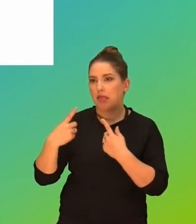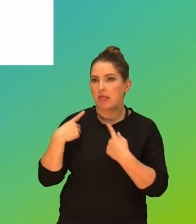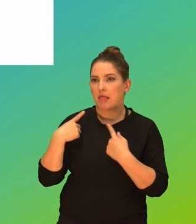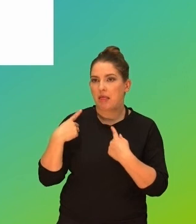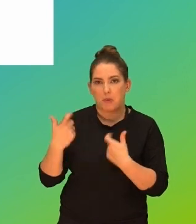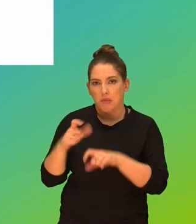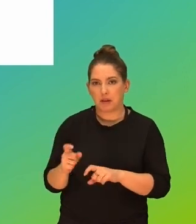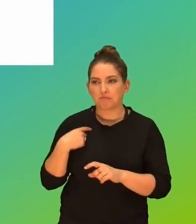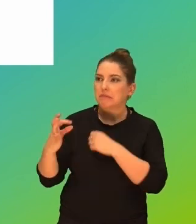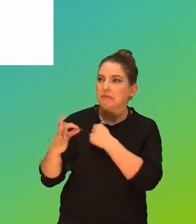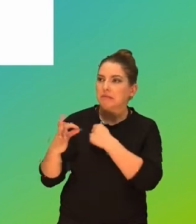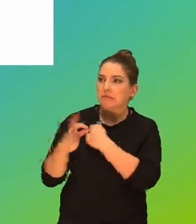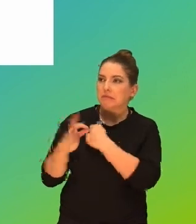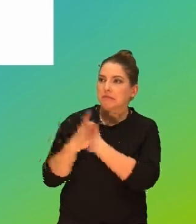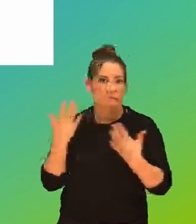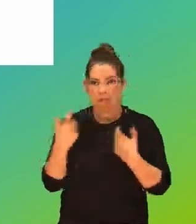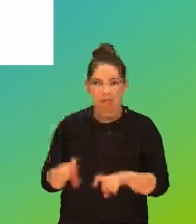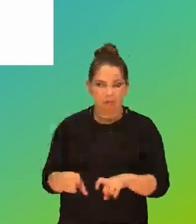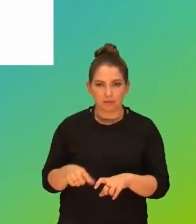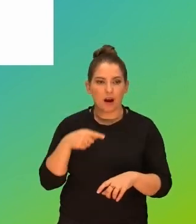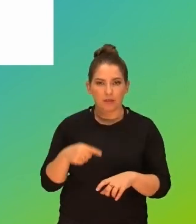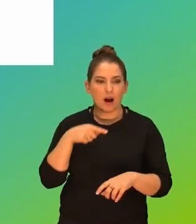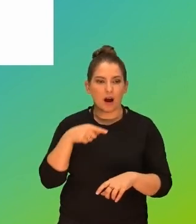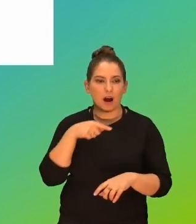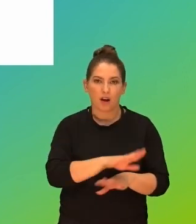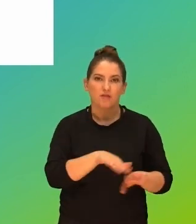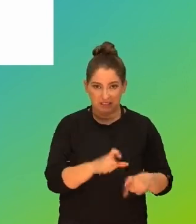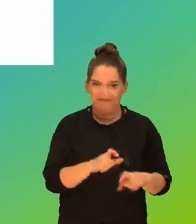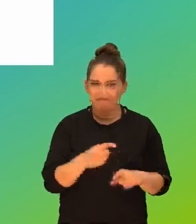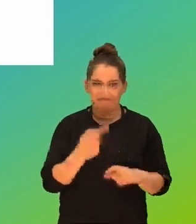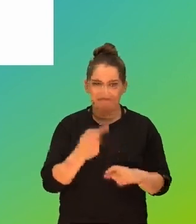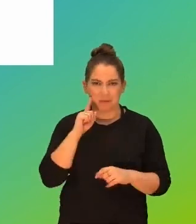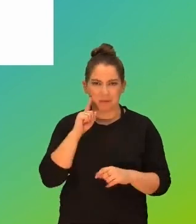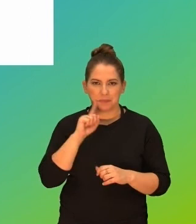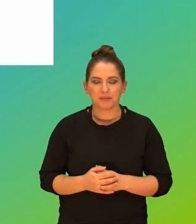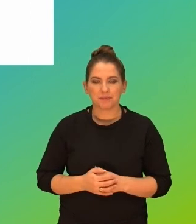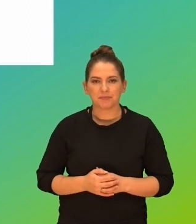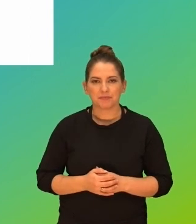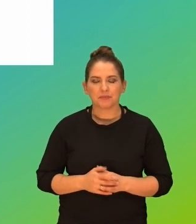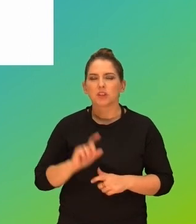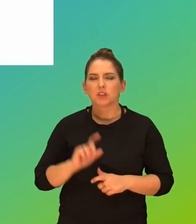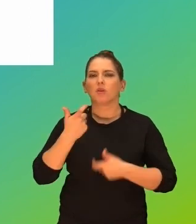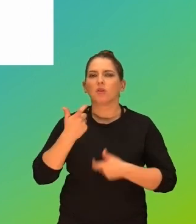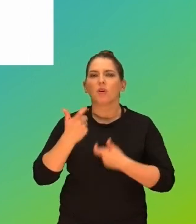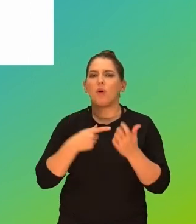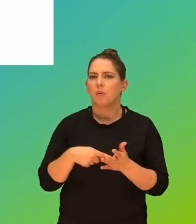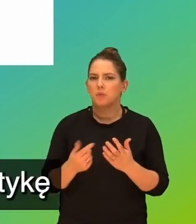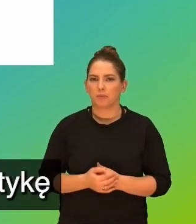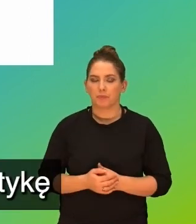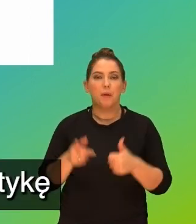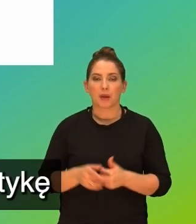na coś narażeni, nie oznacza, że nie są na to narażone nasze dzieci. I co robić tutaj?